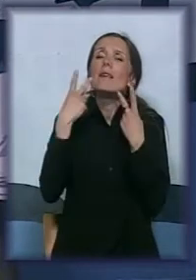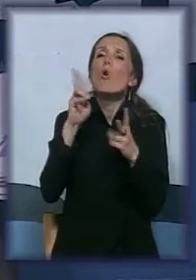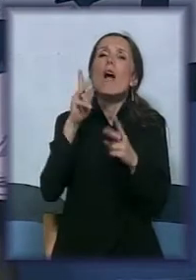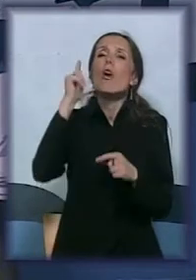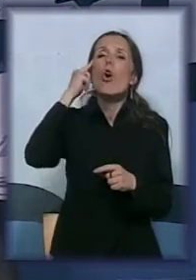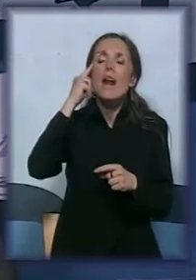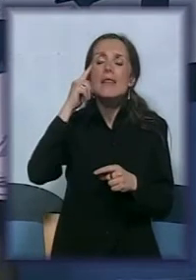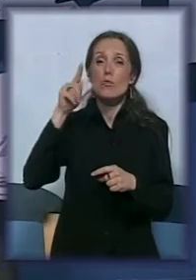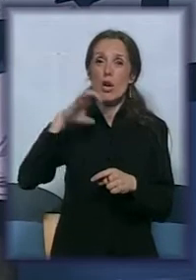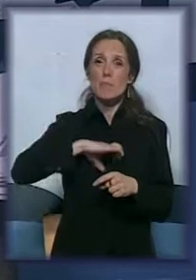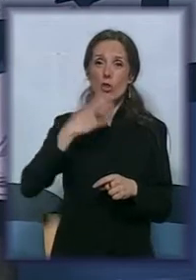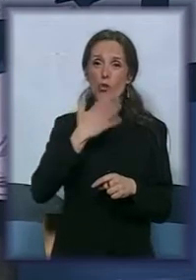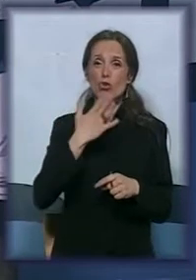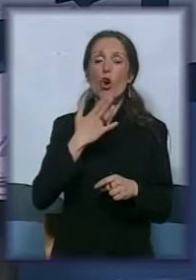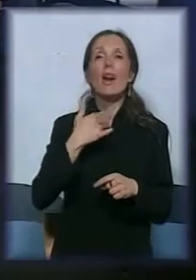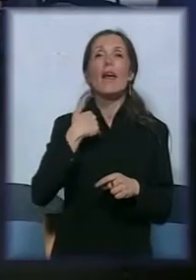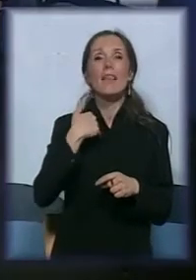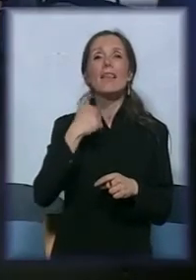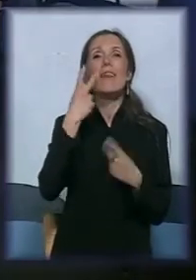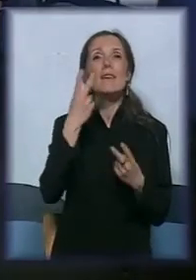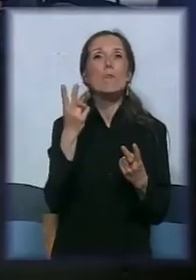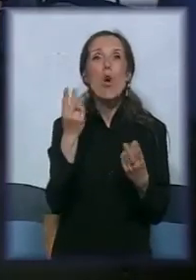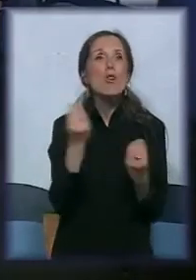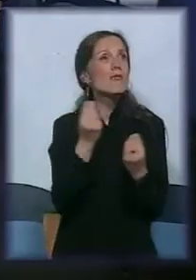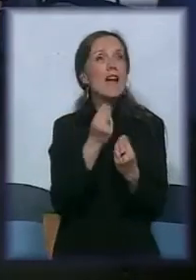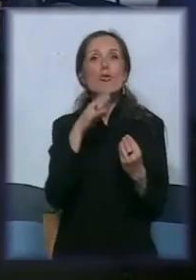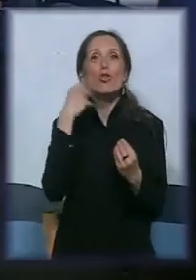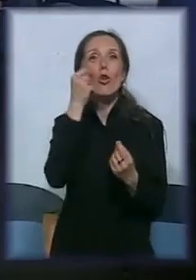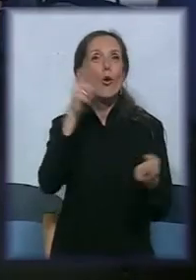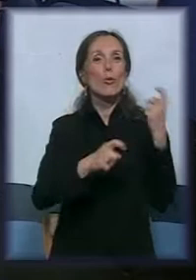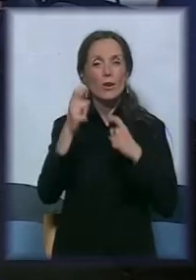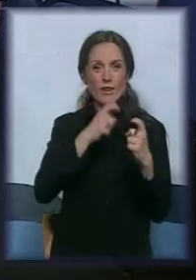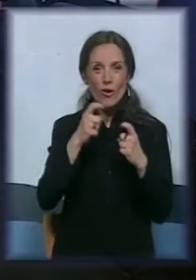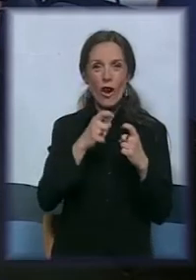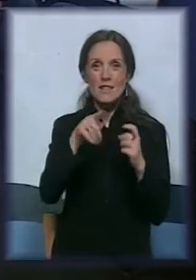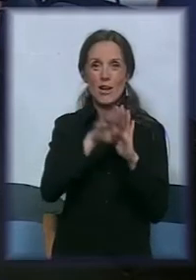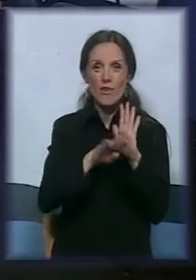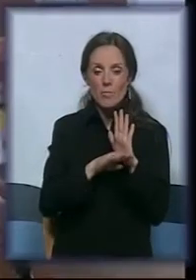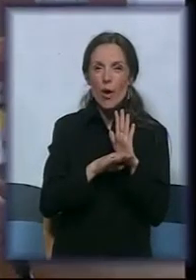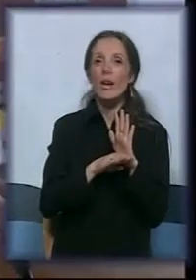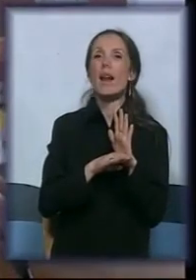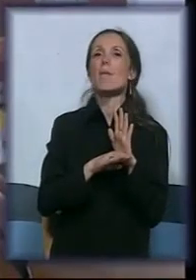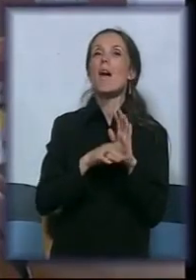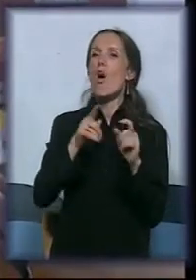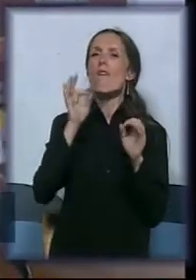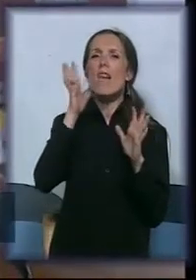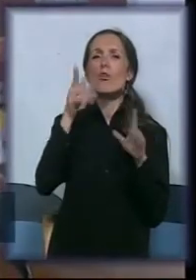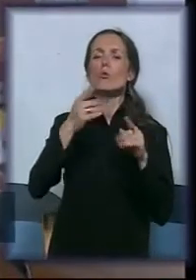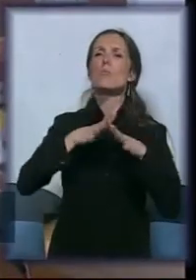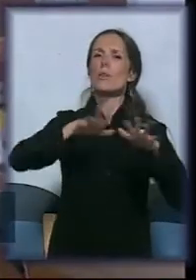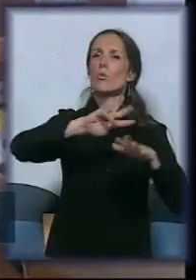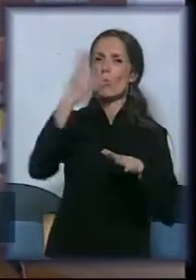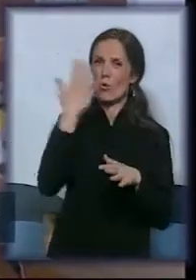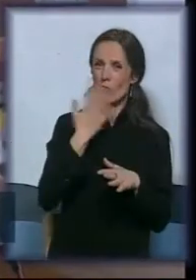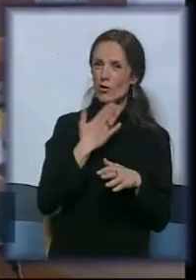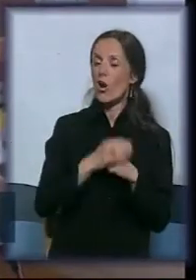ovliki odziv. Verujem da će ovo oteći i u druge škole. Vreme brzo curi. Moramo tako. Reću da